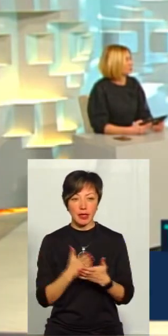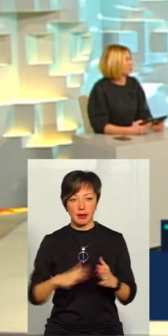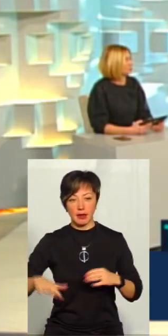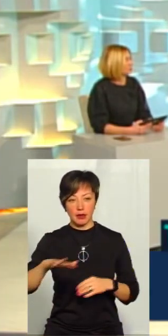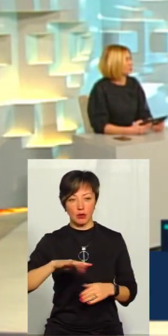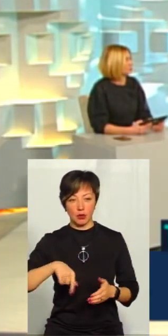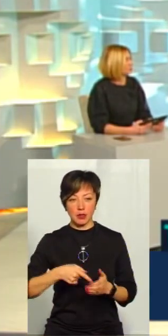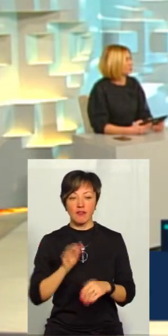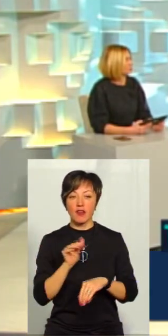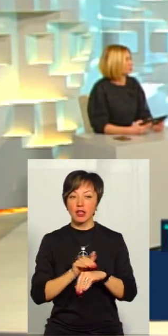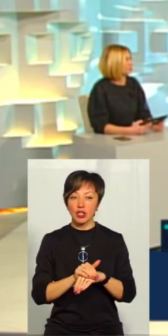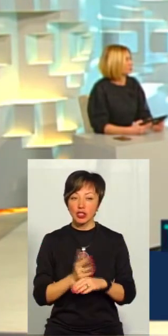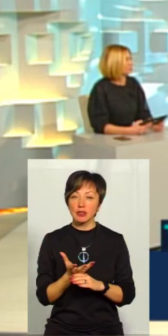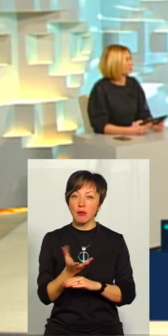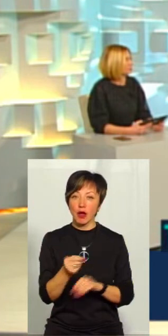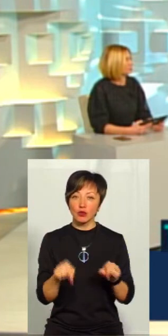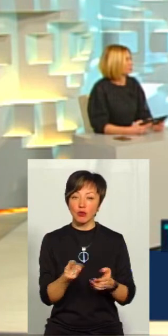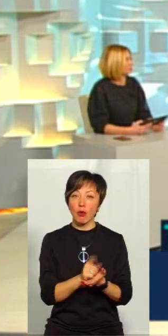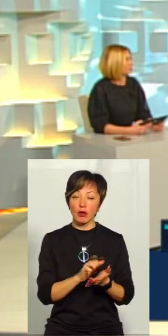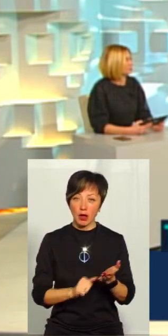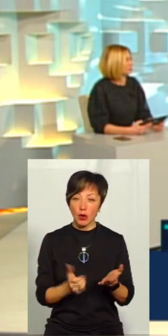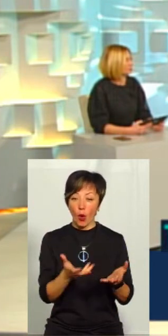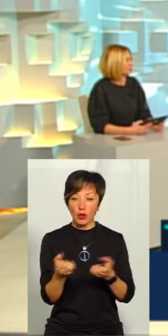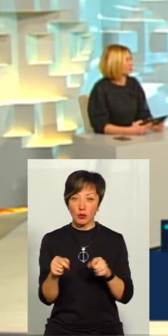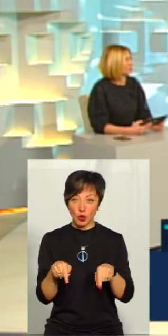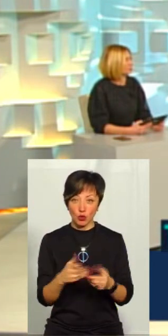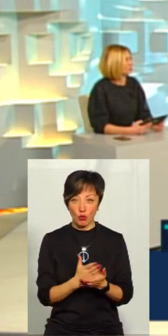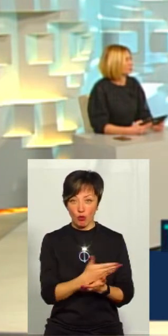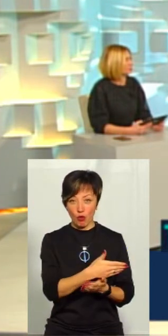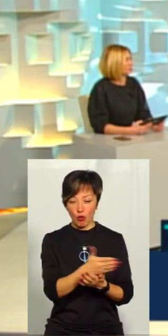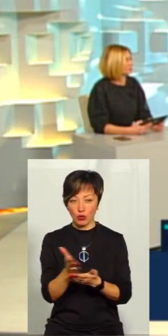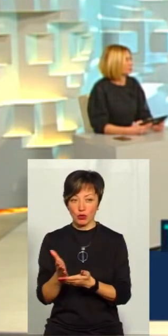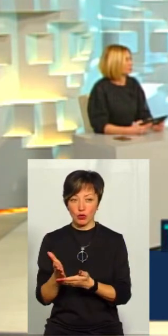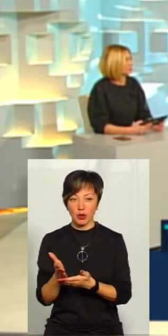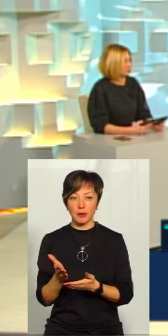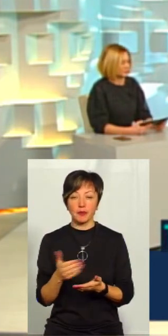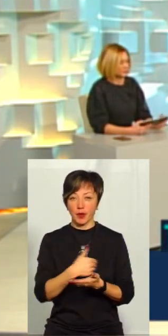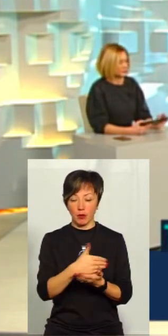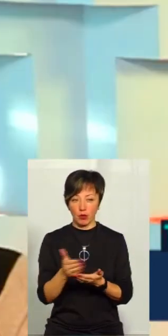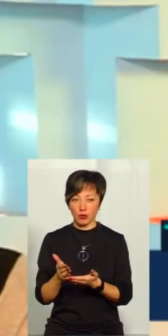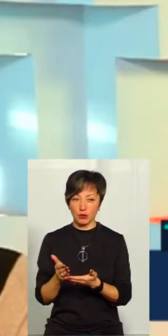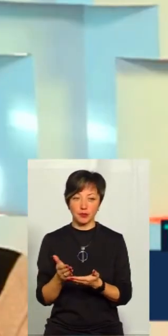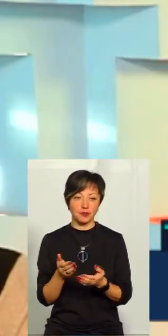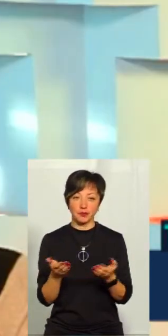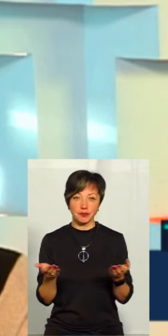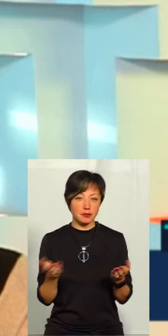тут на території. Фактично, сплачуючи тут податки, отримуючи тут послуги і влага, вони